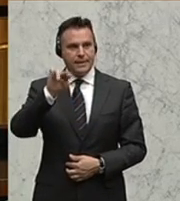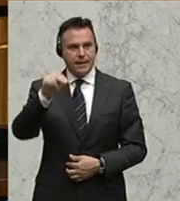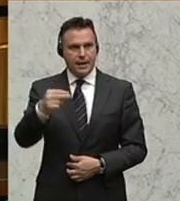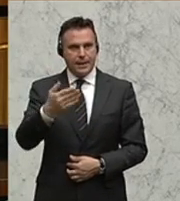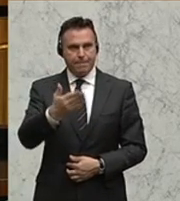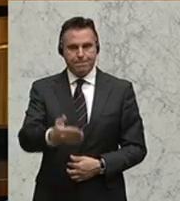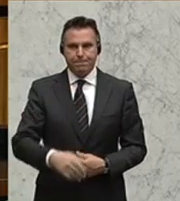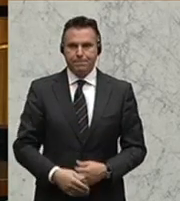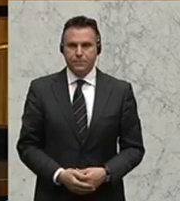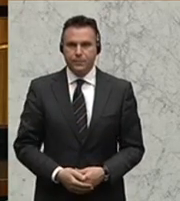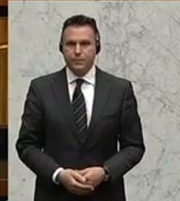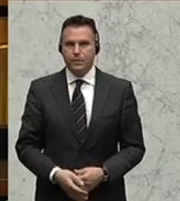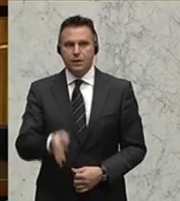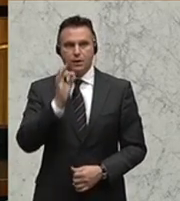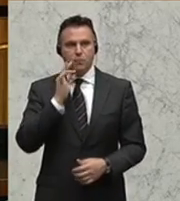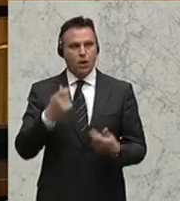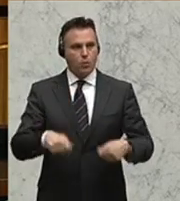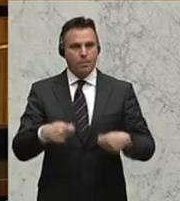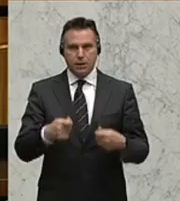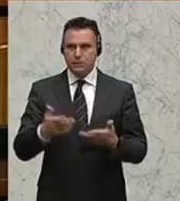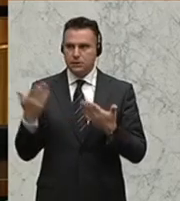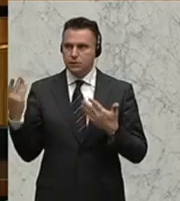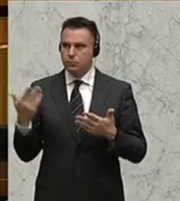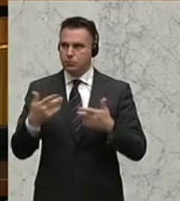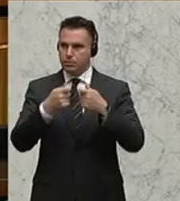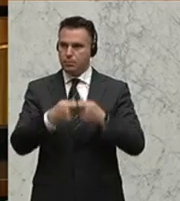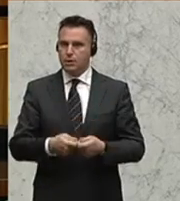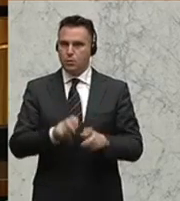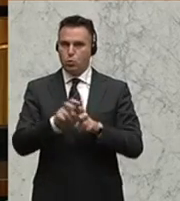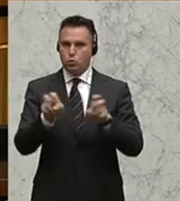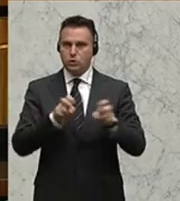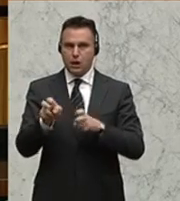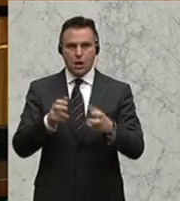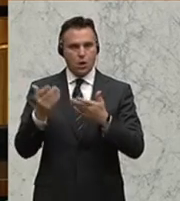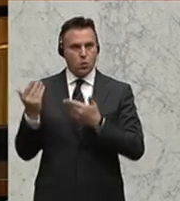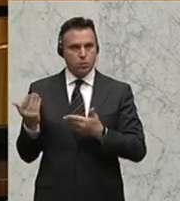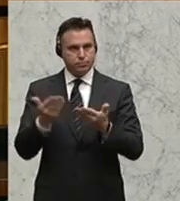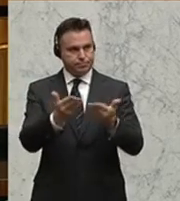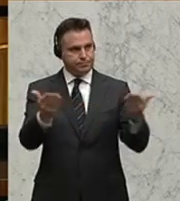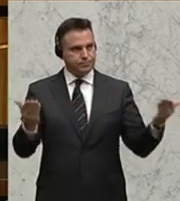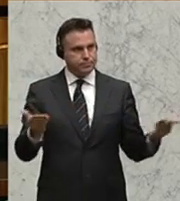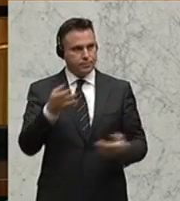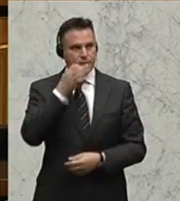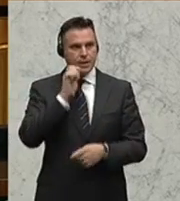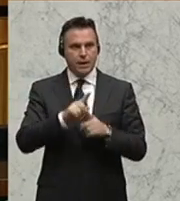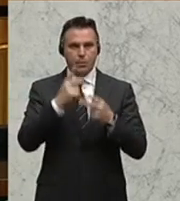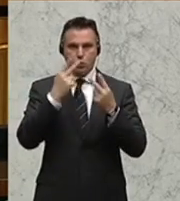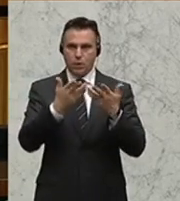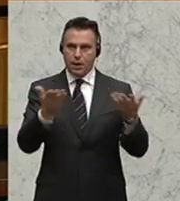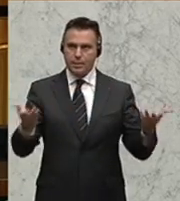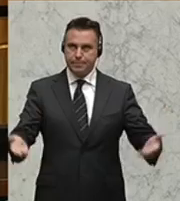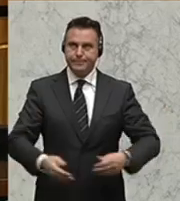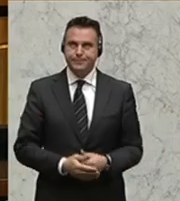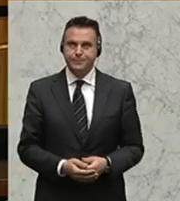Amon von der ÖVP hervor. Dennoch dürfe man die Seenotrettung nicht mit der Aufnahme in die EU gleichsetzen, müsste das Schlepperwesen stärker